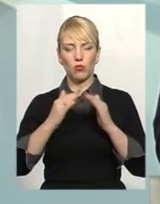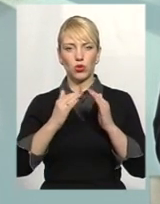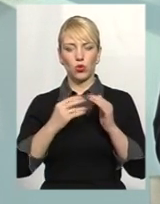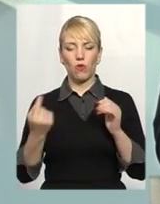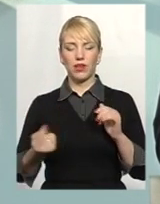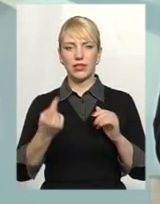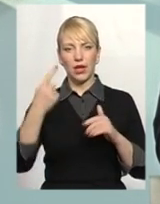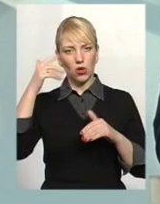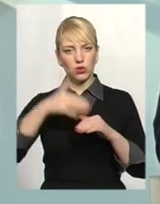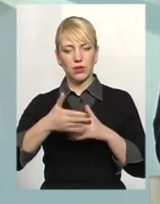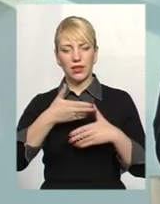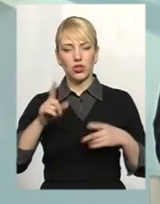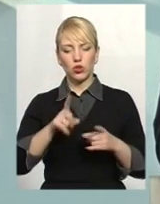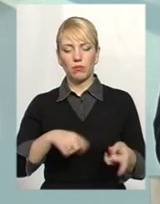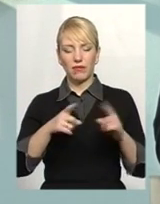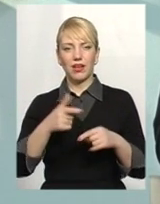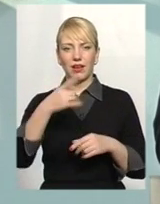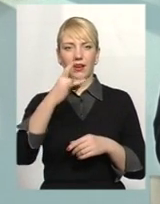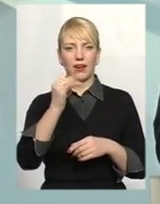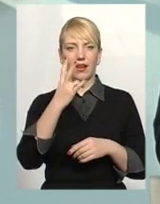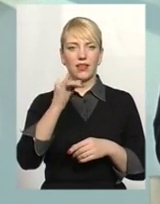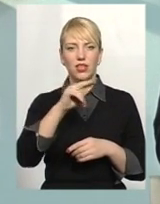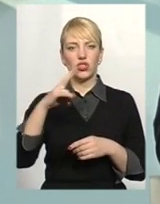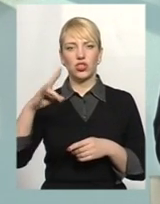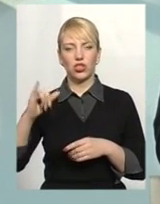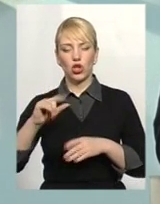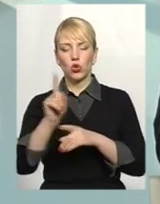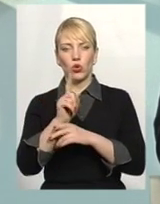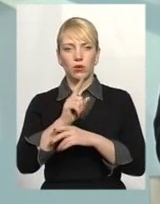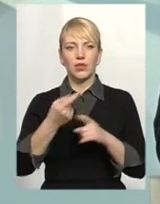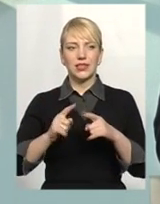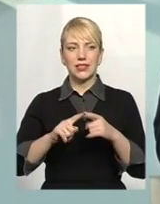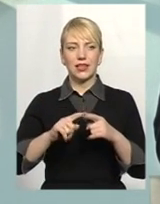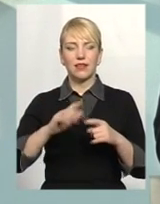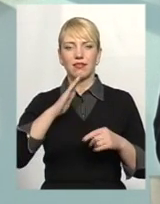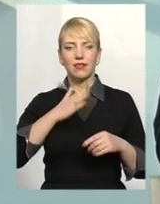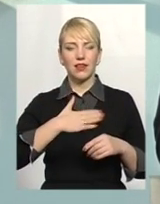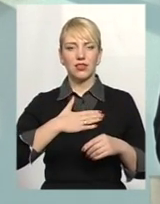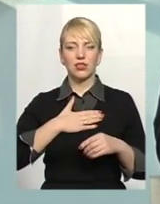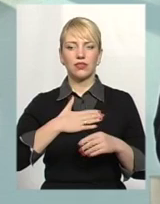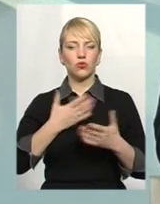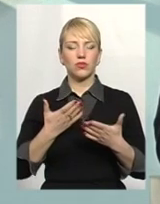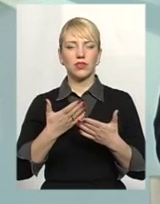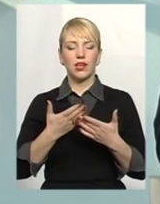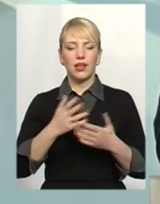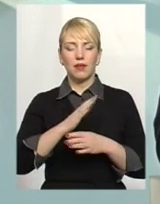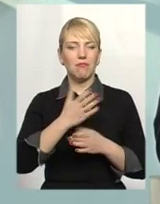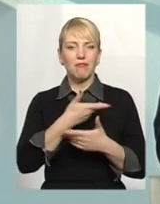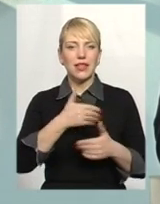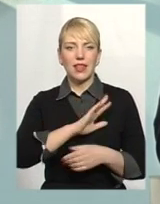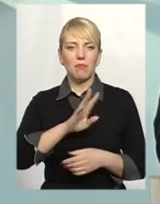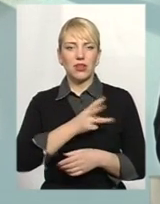переведення на граничні норми, це на сьогоднішній день, це наший крайній випадок. Ми не бажаємо